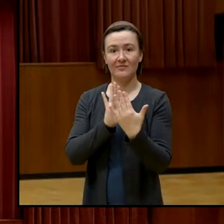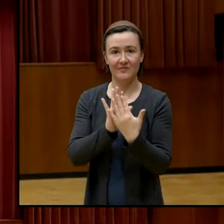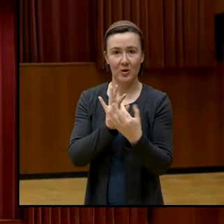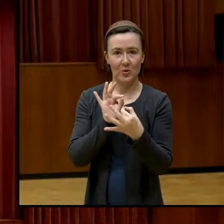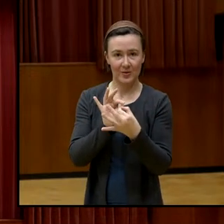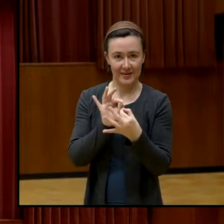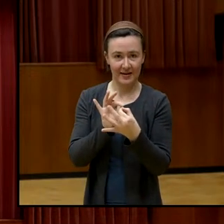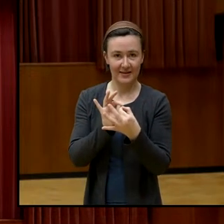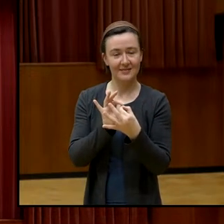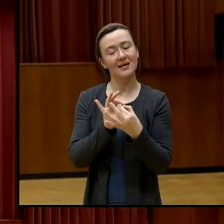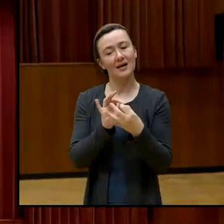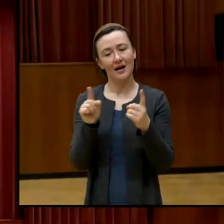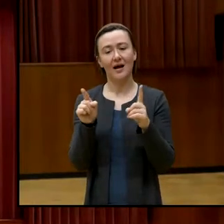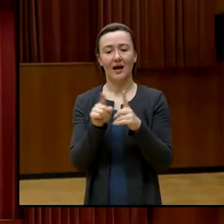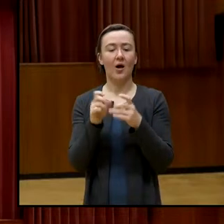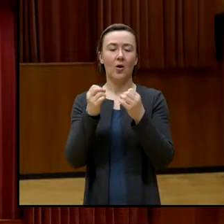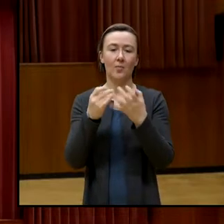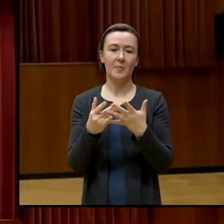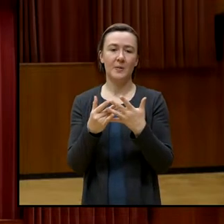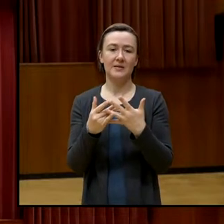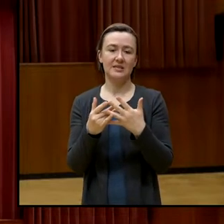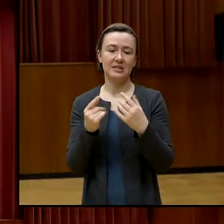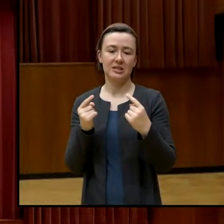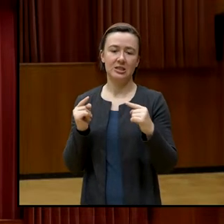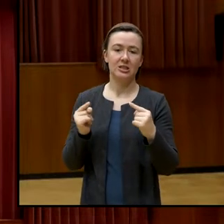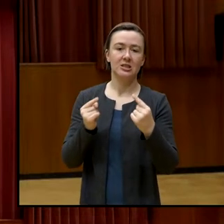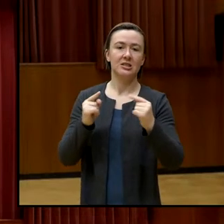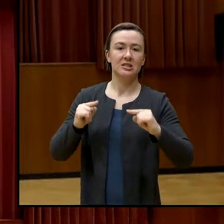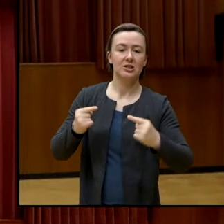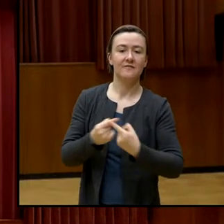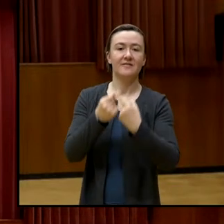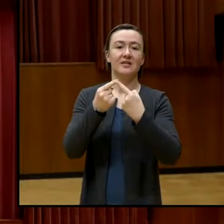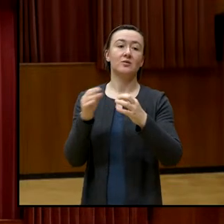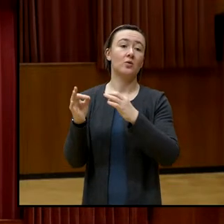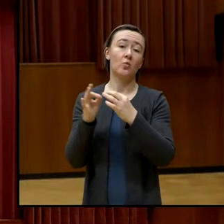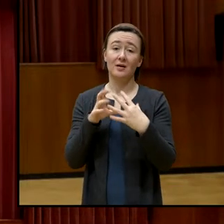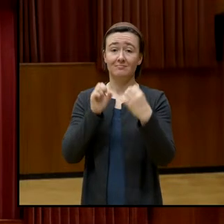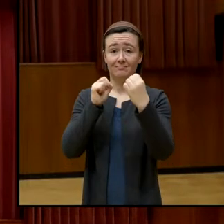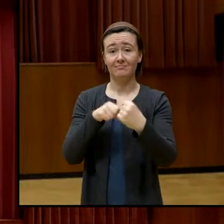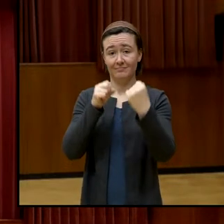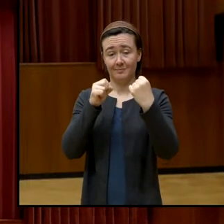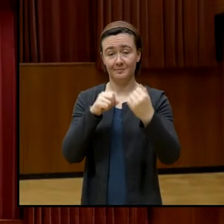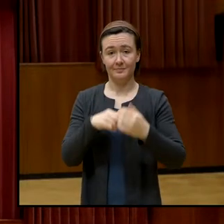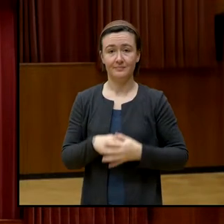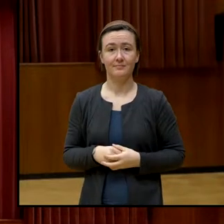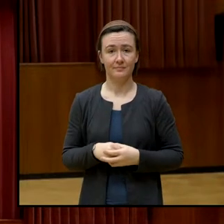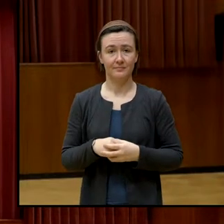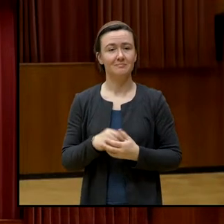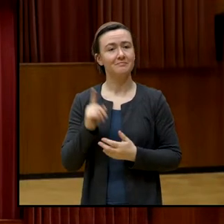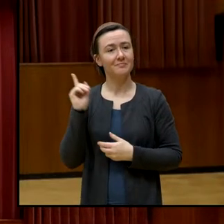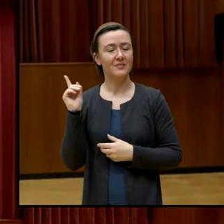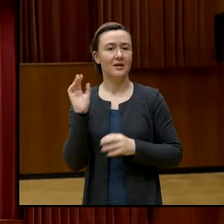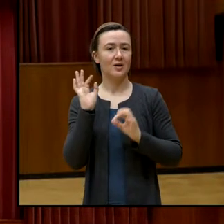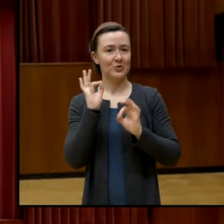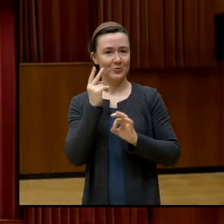Kontroversen, Konflikte, aber auch Kompromisse auf einen zu. Also was man hier auch ganz gut sieht, und vielleicht war das auch ein bisschen